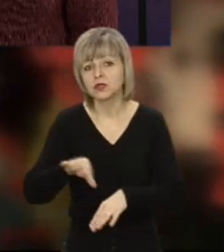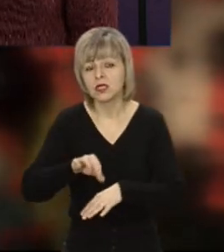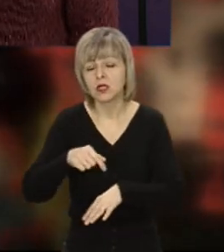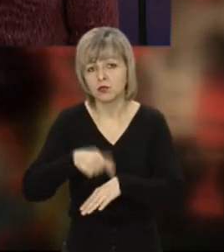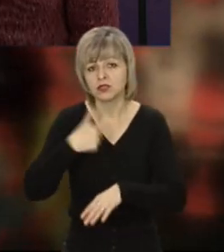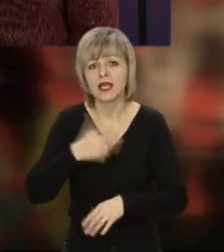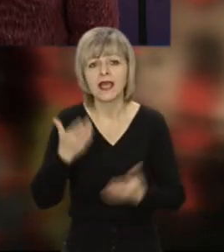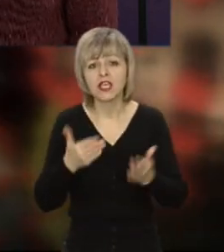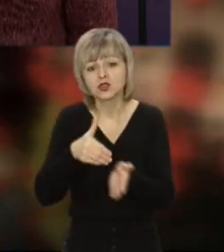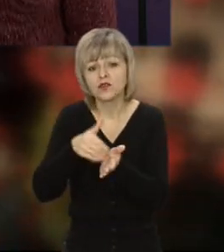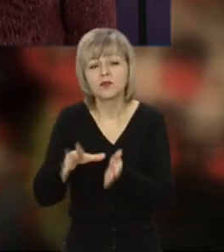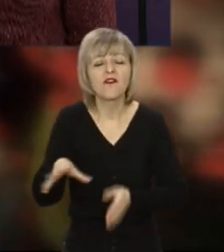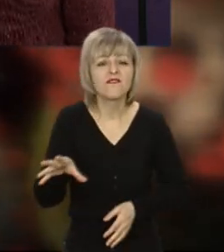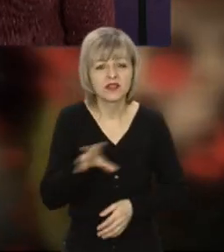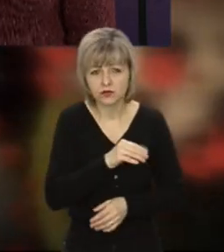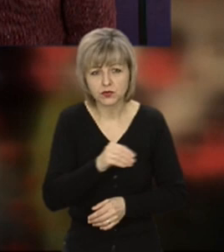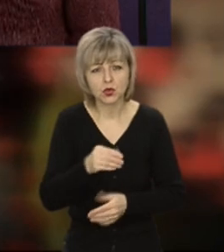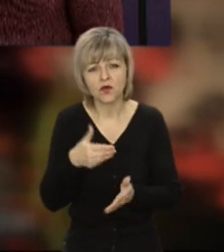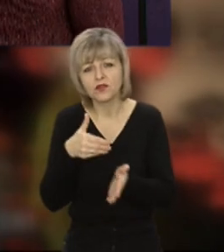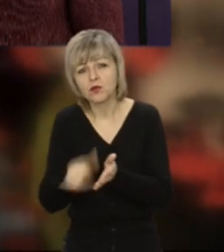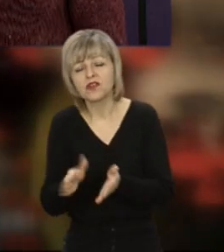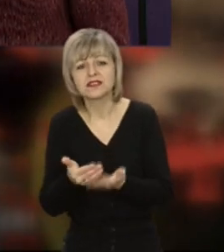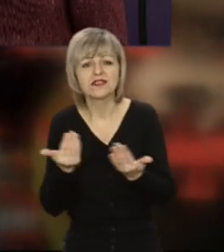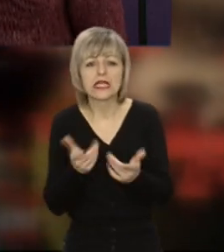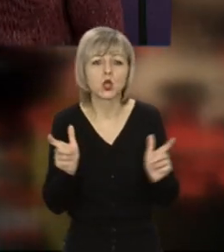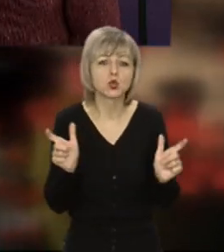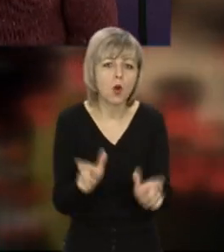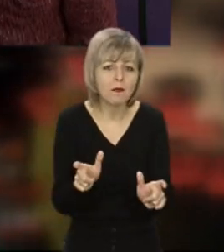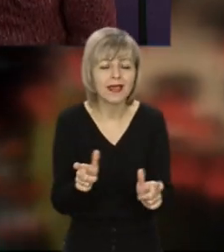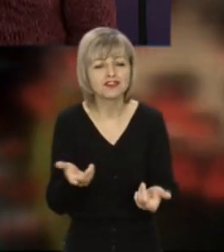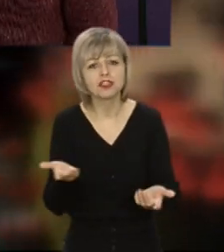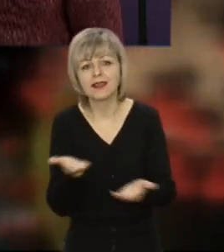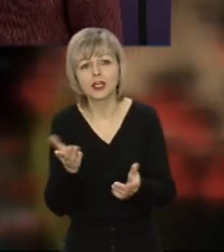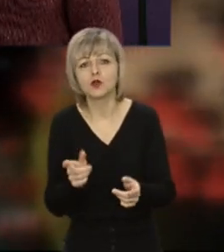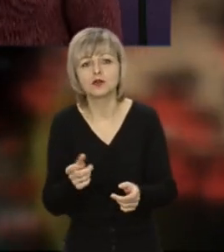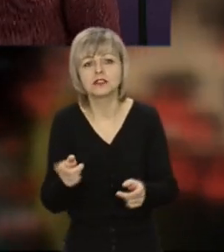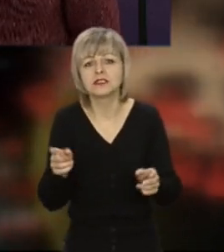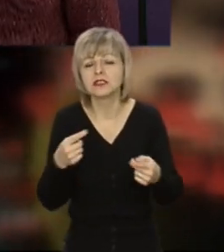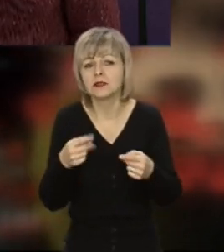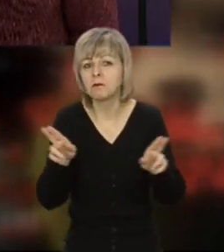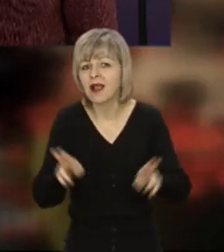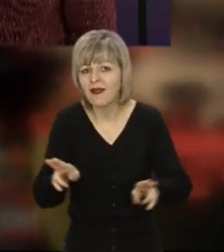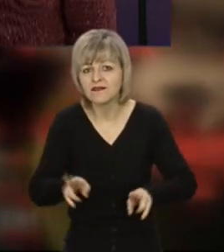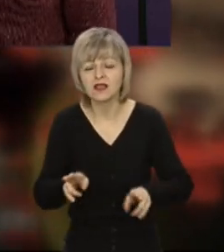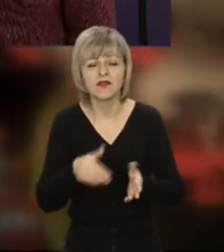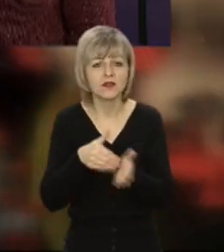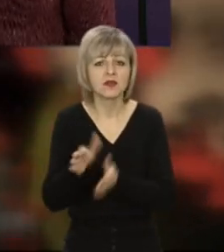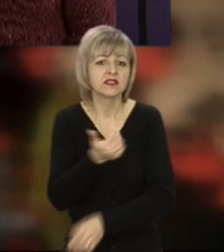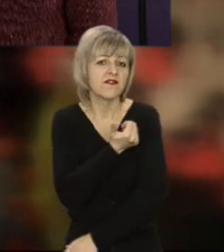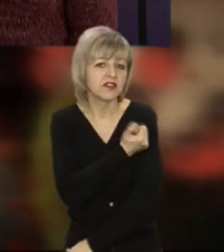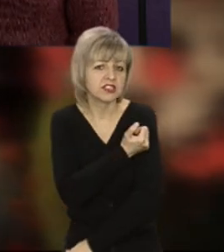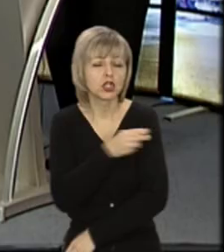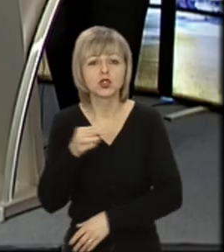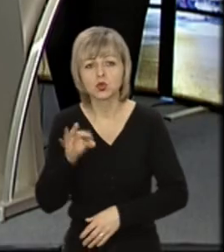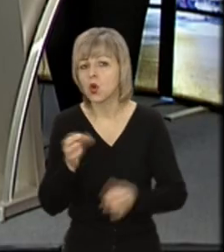взагалі відмовлятися від усього, відмовлятися від якихось обмежень, відмовлятися від якихось карантинних правил, відмовлятися від вакцинації,